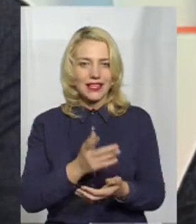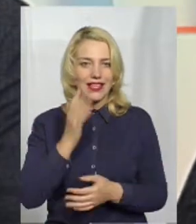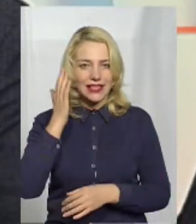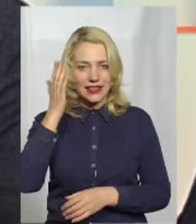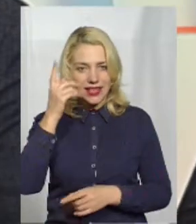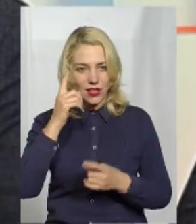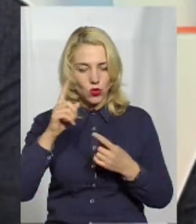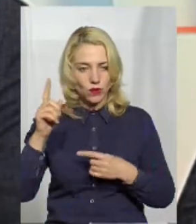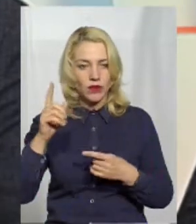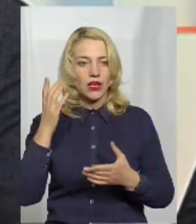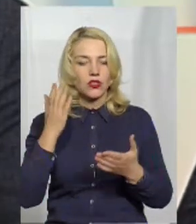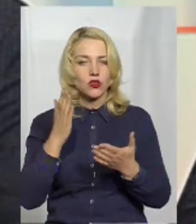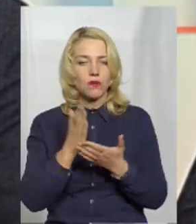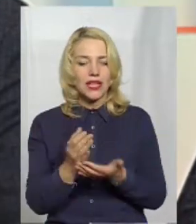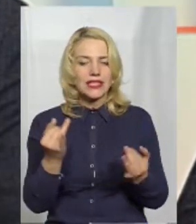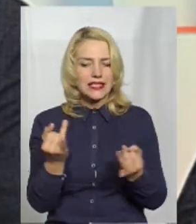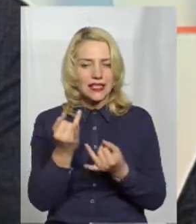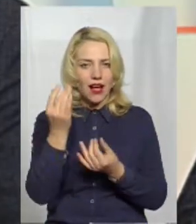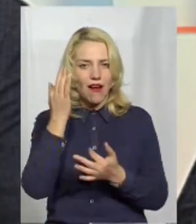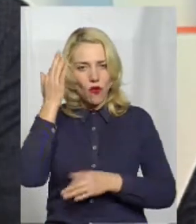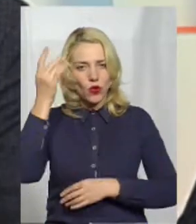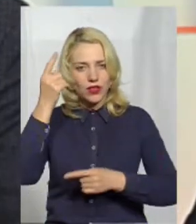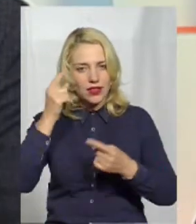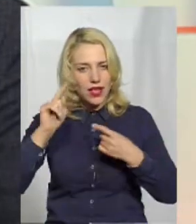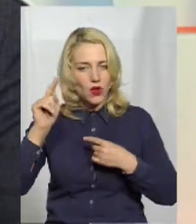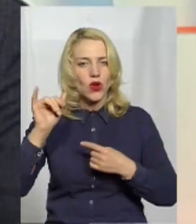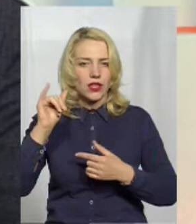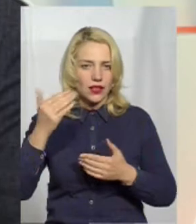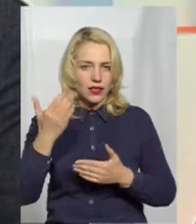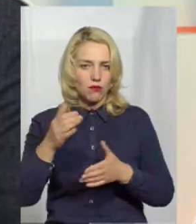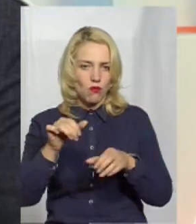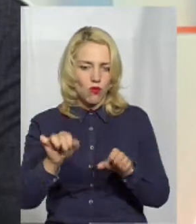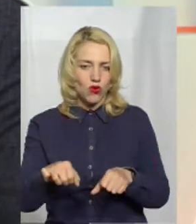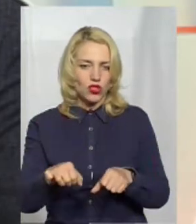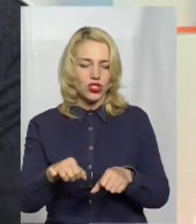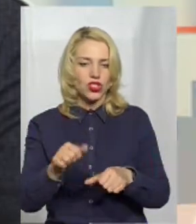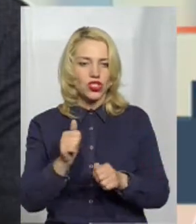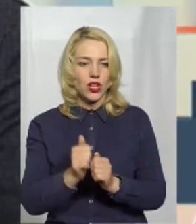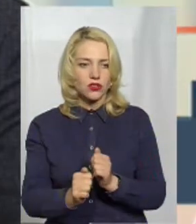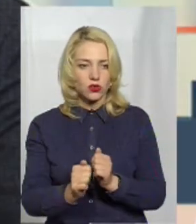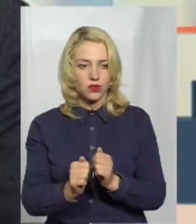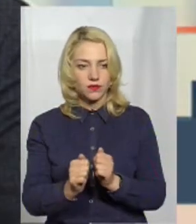якщо ти маєш класну, цікаву ідею, ти можеш її дуже часто